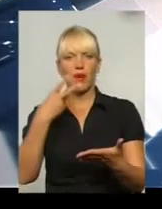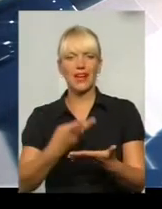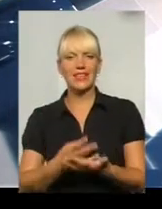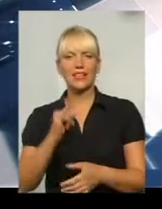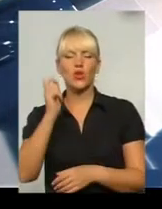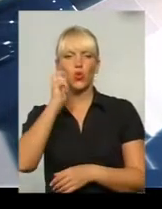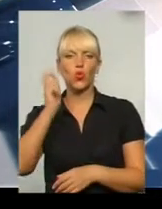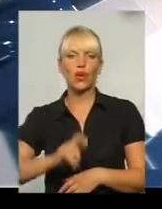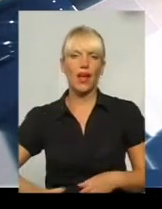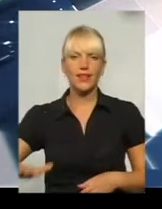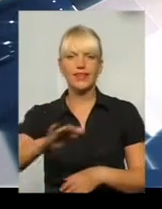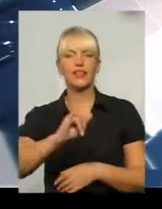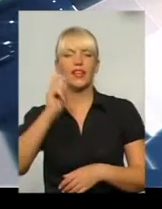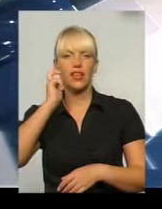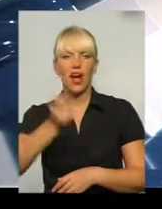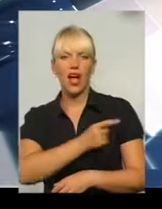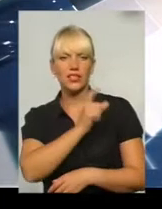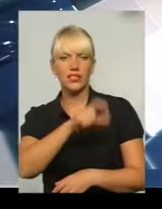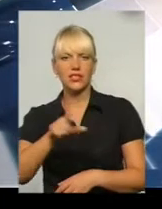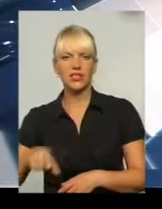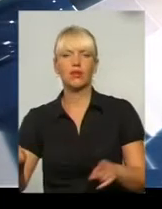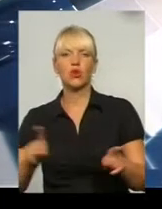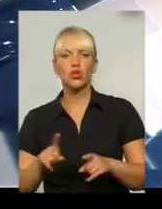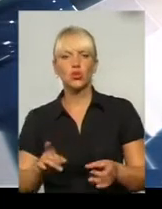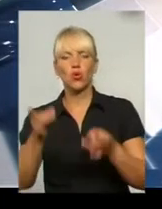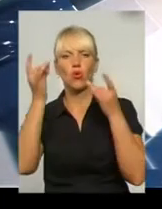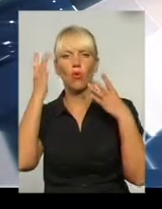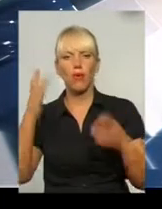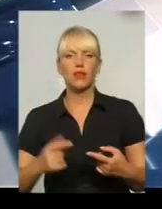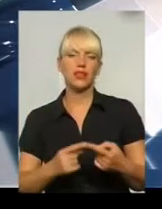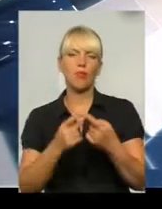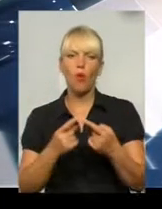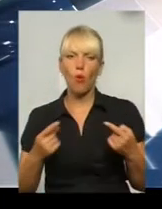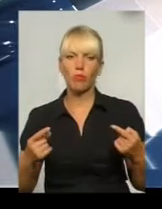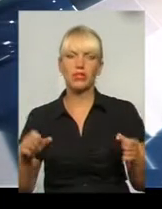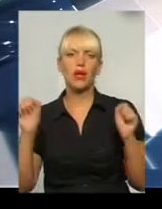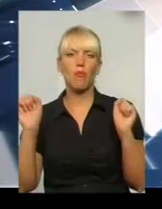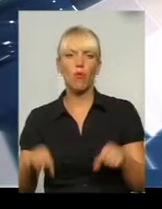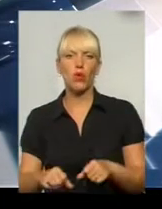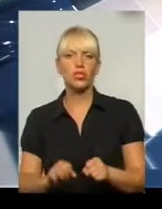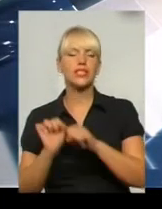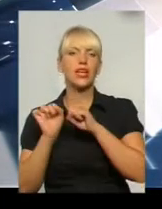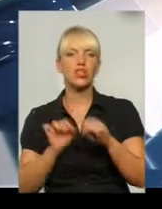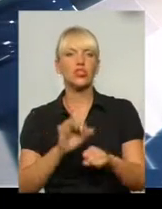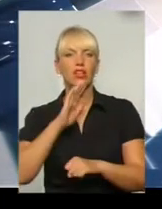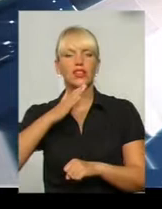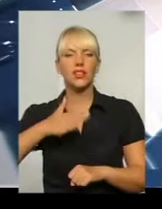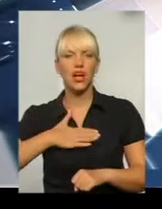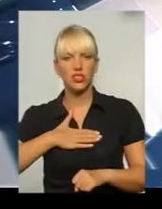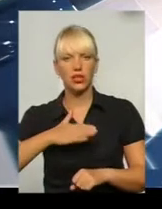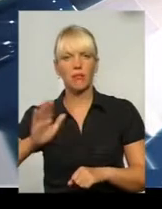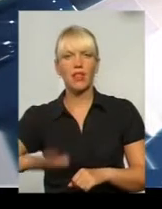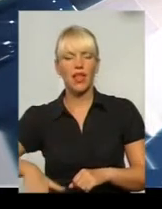Україні, і одеситам, що гуманним обрядом можна защитити наших, наших